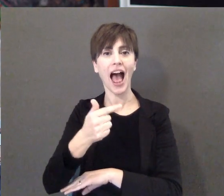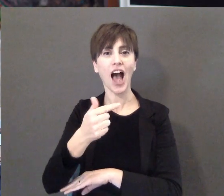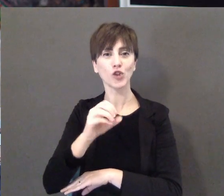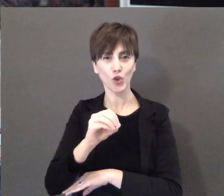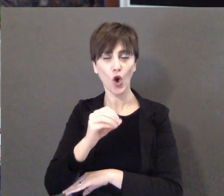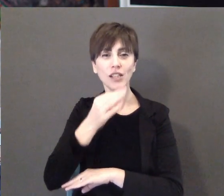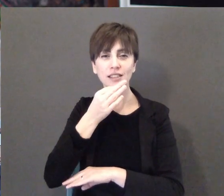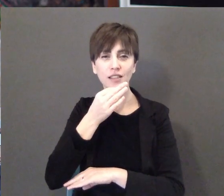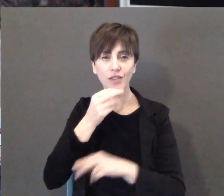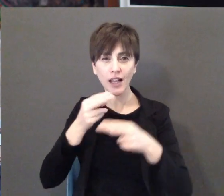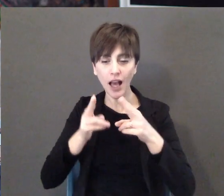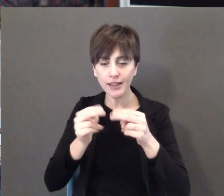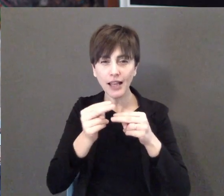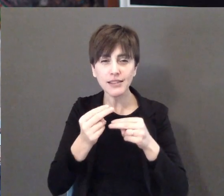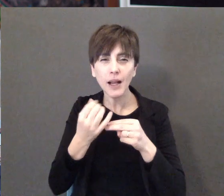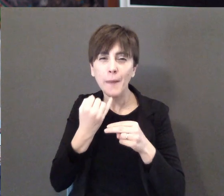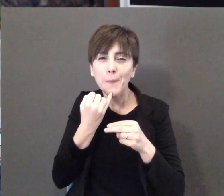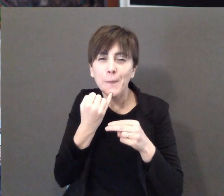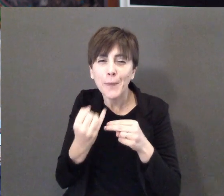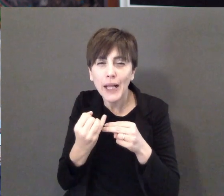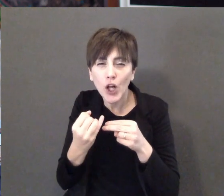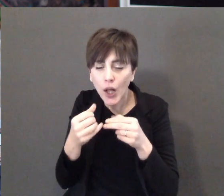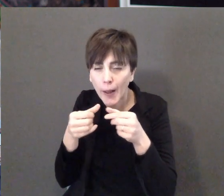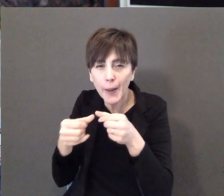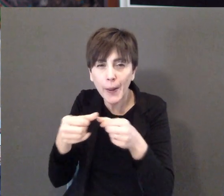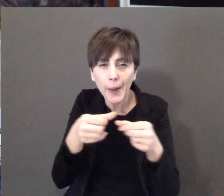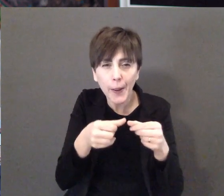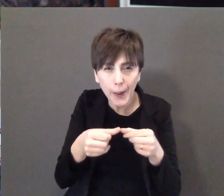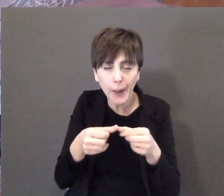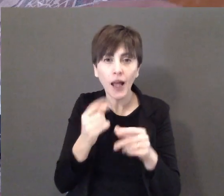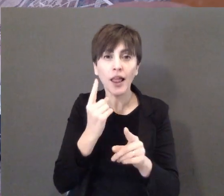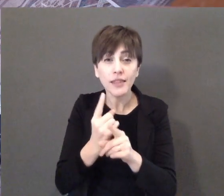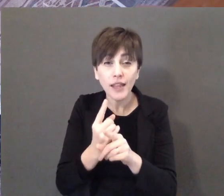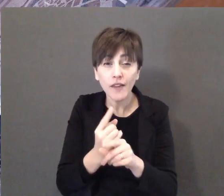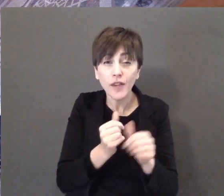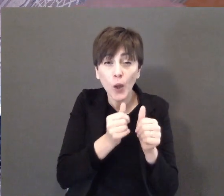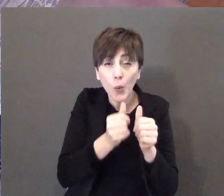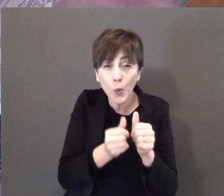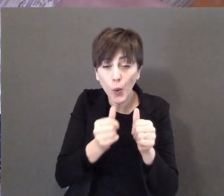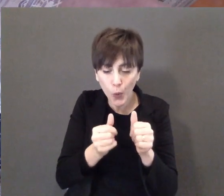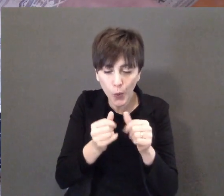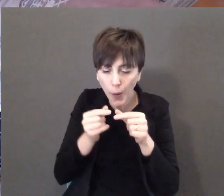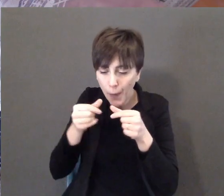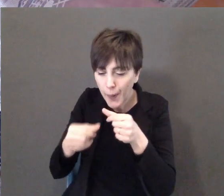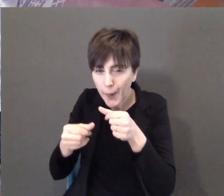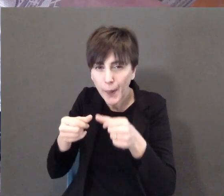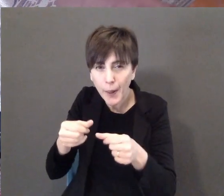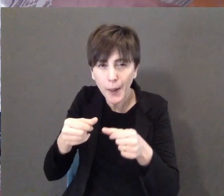piccolino con una volta li mettevano giù così no vedo in giro io ma quello li ha messo 11 veramente bene